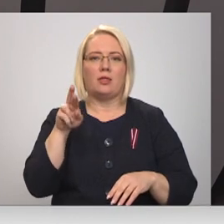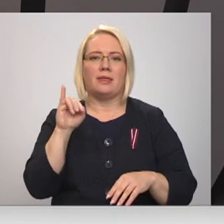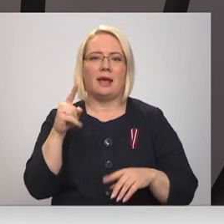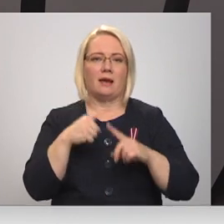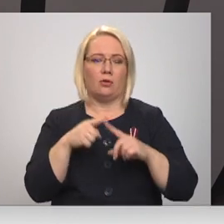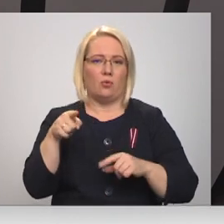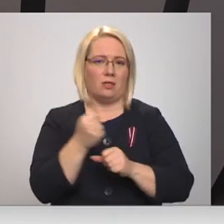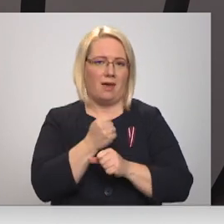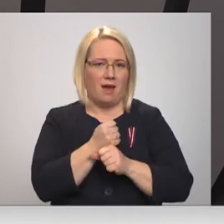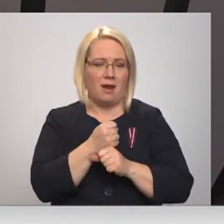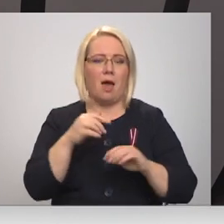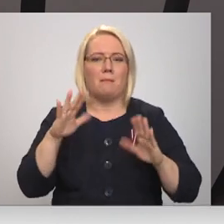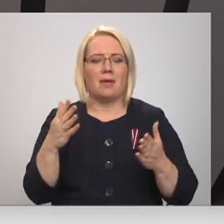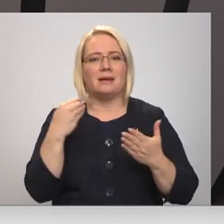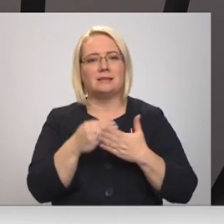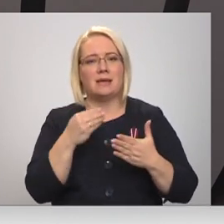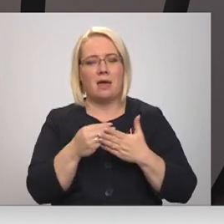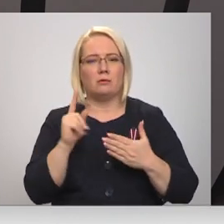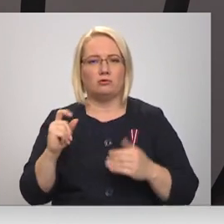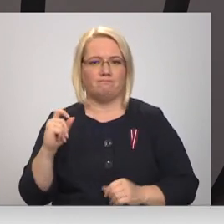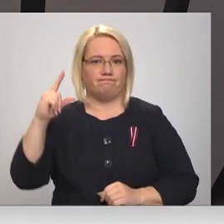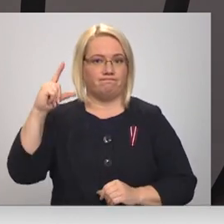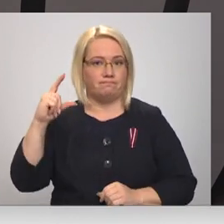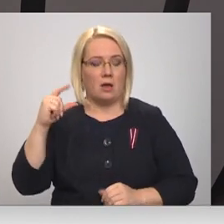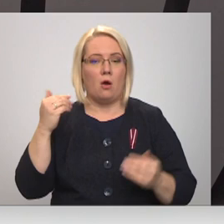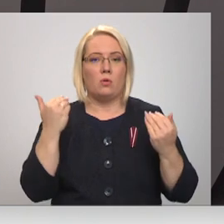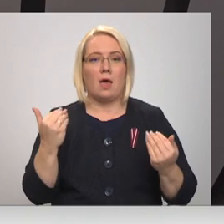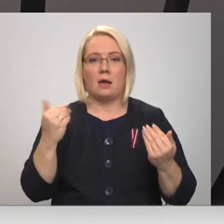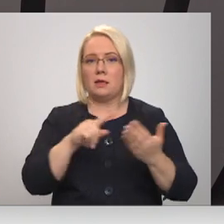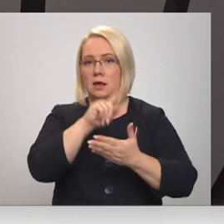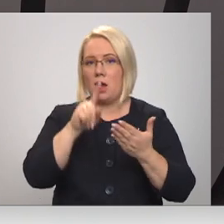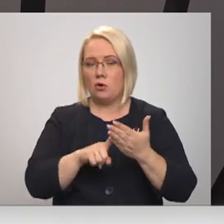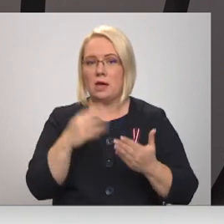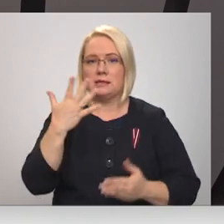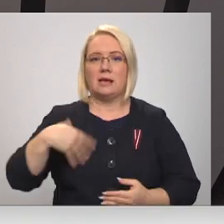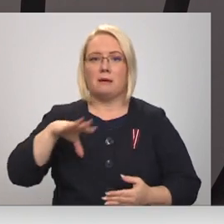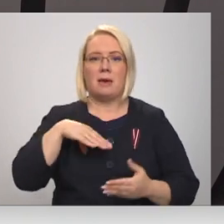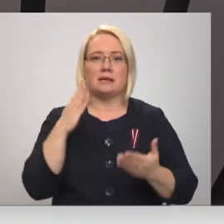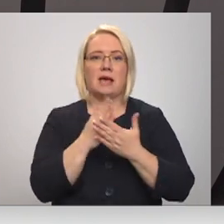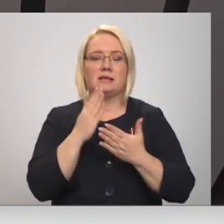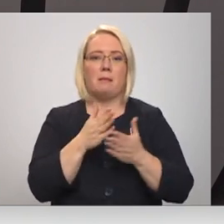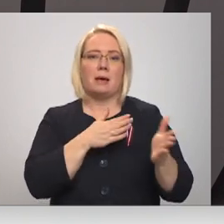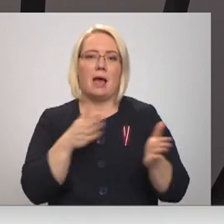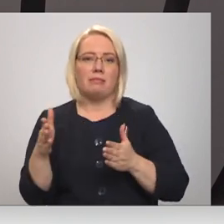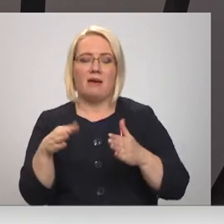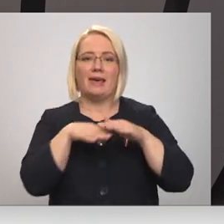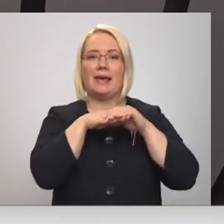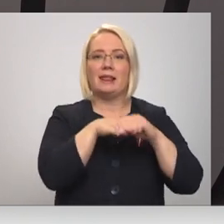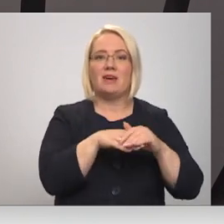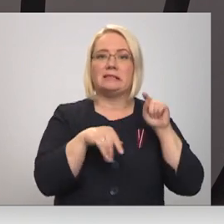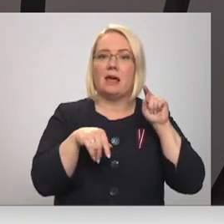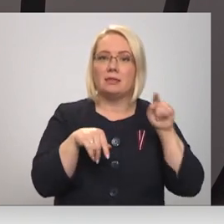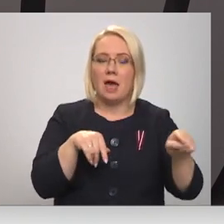cēnas pie mums būs tomēr bišķiņ lielākas. Tad ir jautājums par to, cik mēs daudz esam gatavi investēt tajā, lai mēs